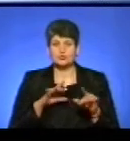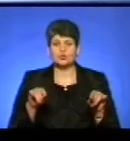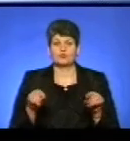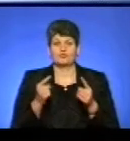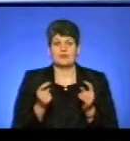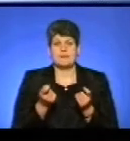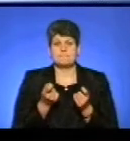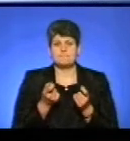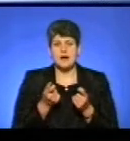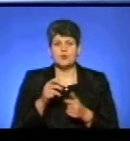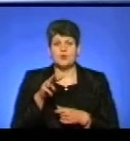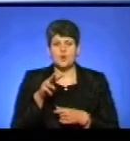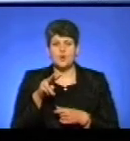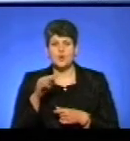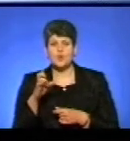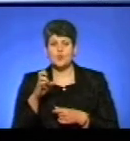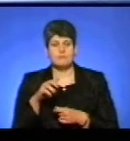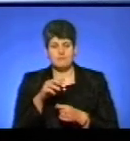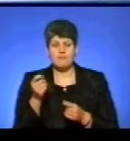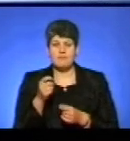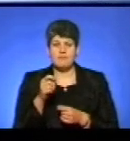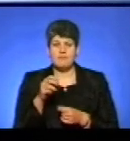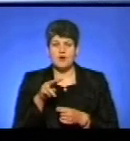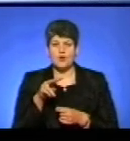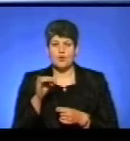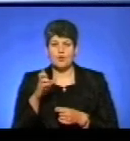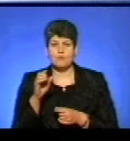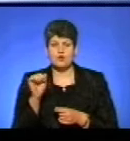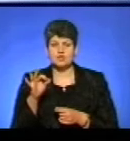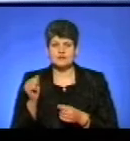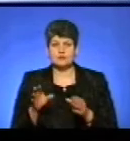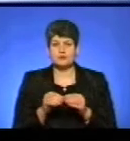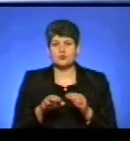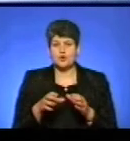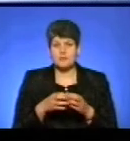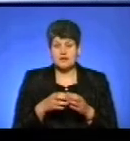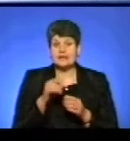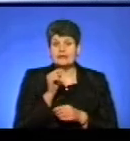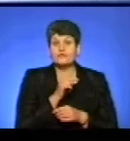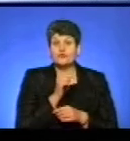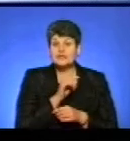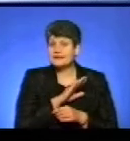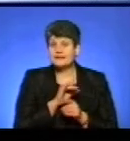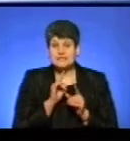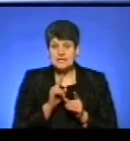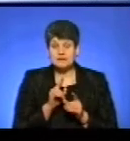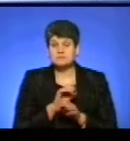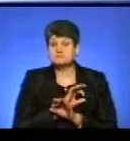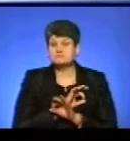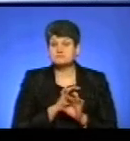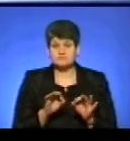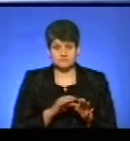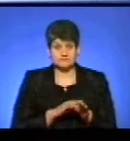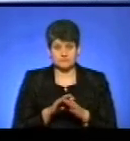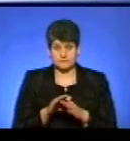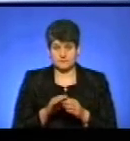Малолюбашанську об'єднану територіальну громаду Костопільського району. І що приємно, вона не лише успішно впоралася